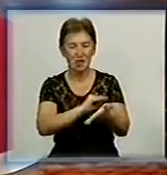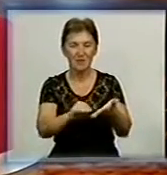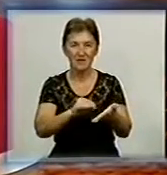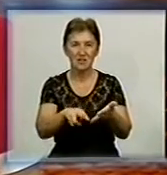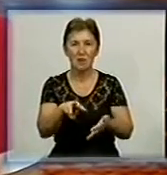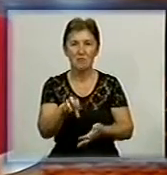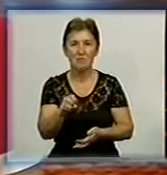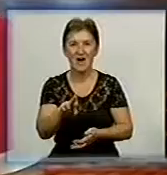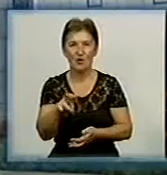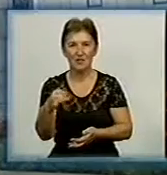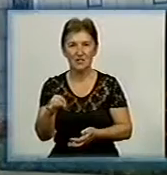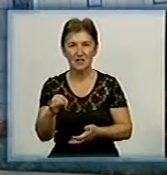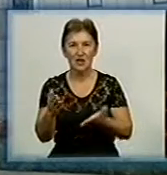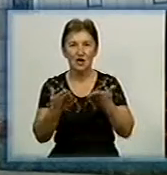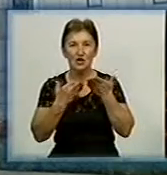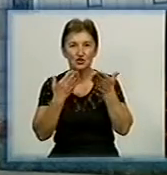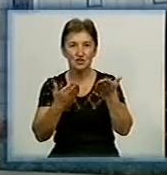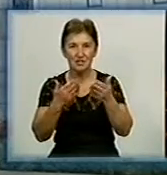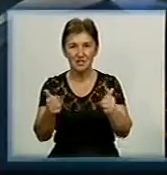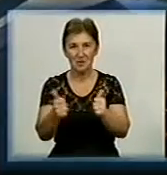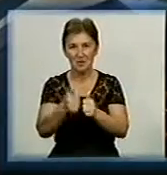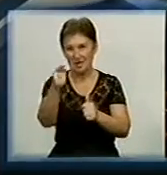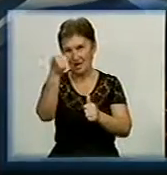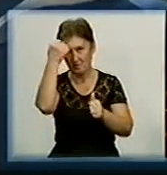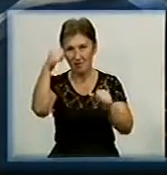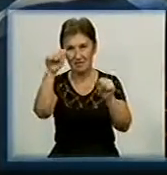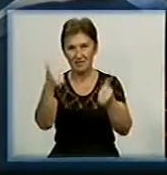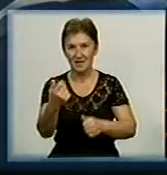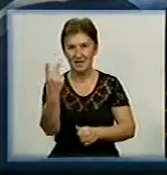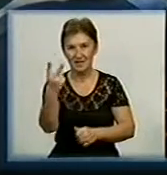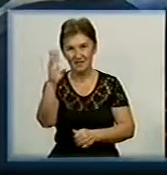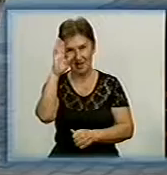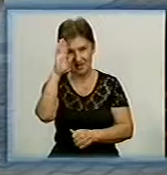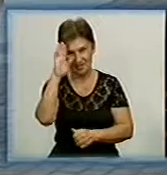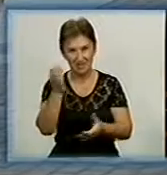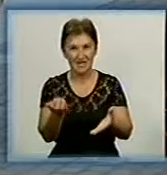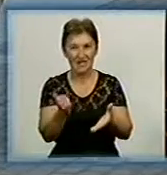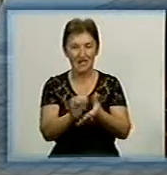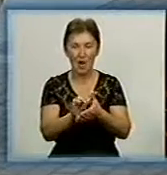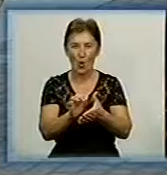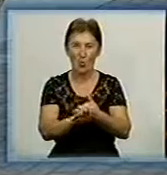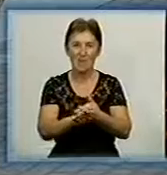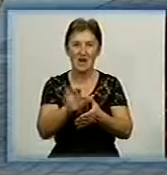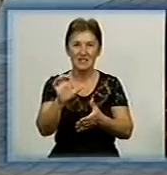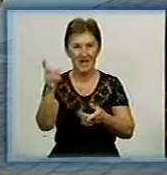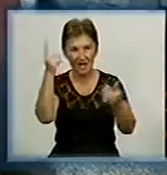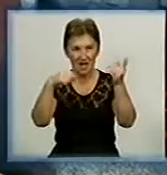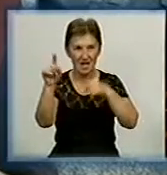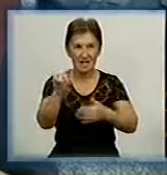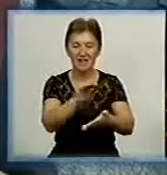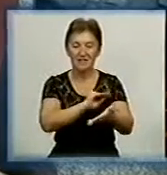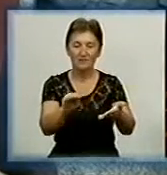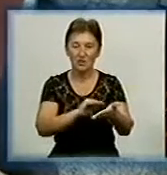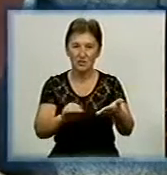Маяковського. Влаштували читання біля пам'ятника Кірову. Ось ці двоє хлопців знайомили кіровограців із творчістю Маяковського. Поезію